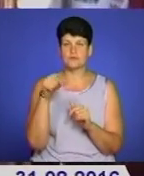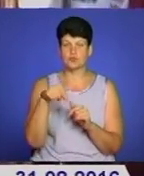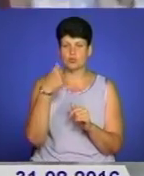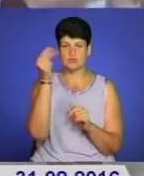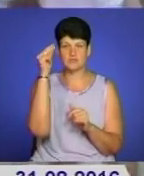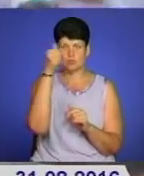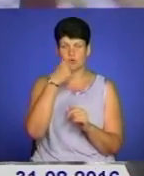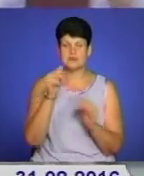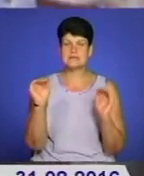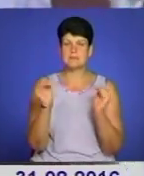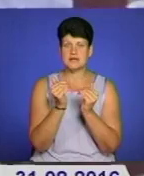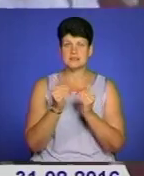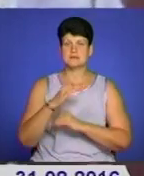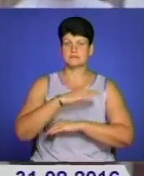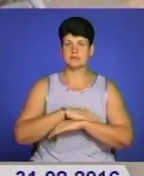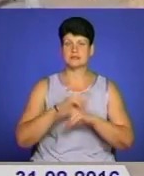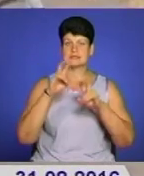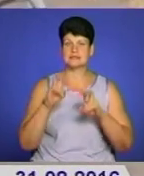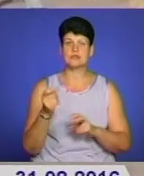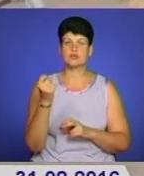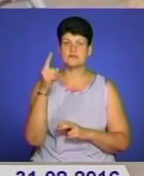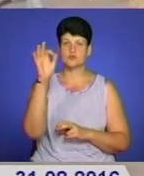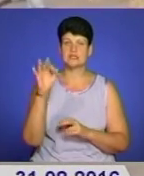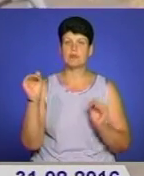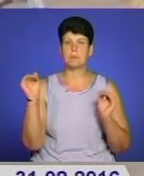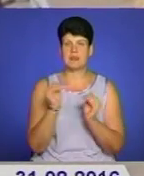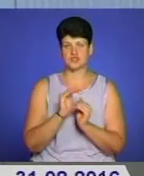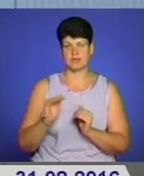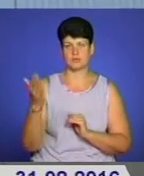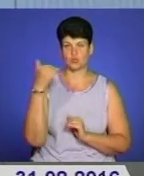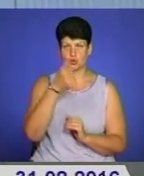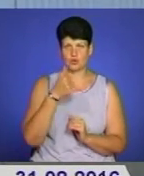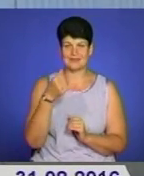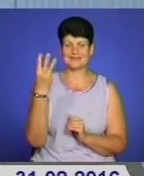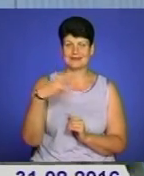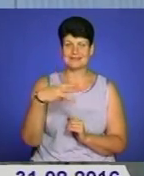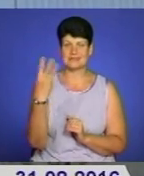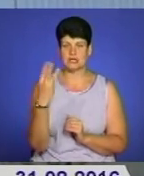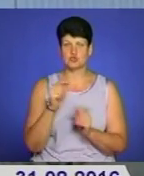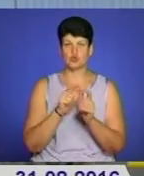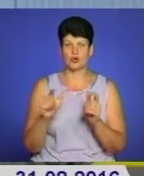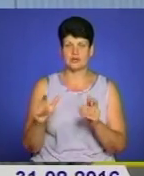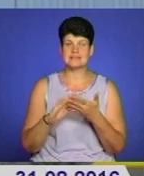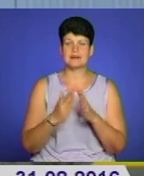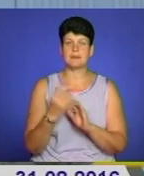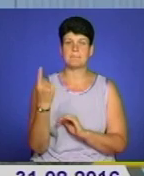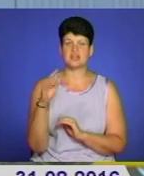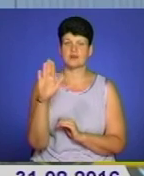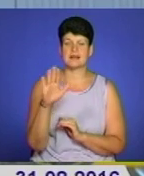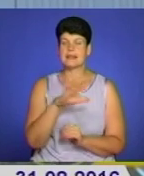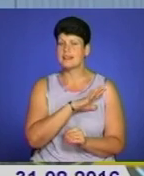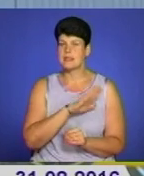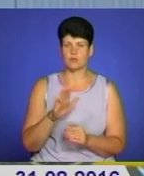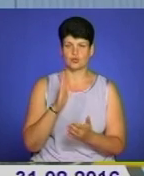зменшилася. Заперти сяде на 11% менше дітей, ніж торік. 33 школи станом на 1 вересня не будуть